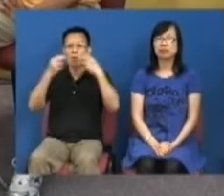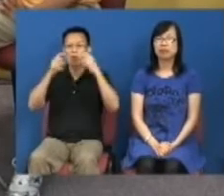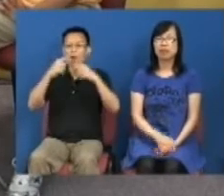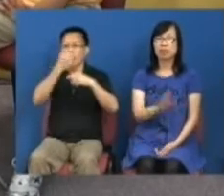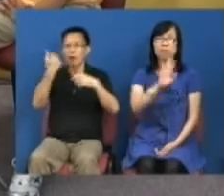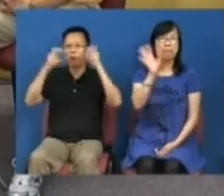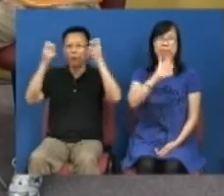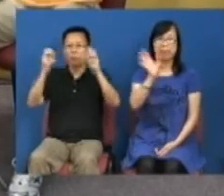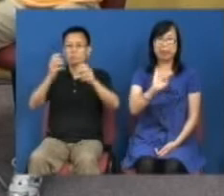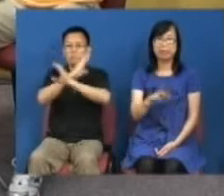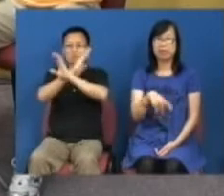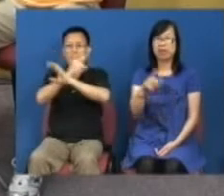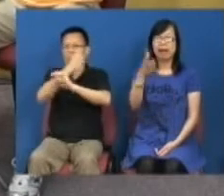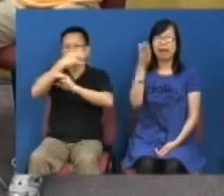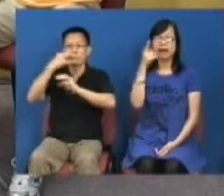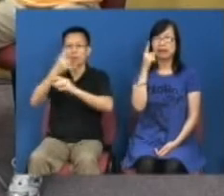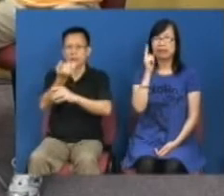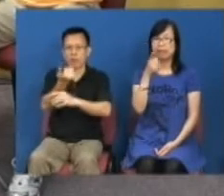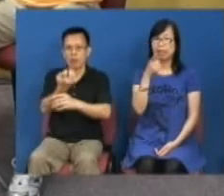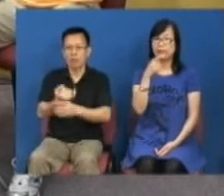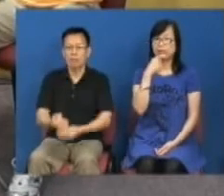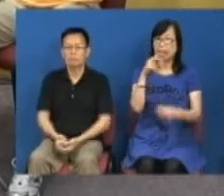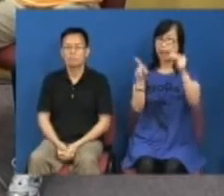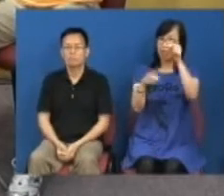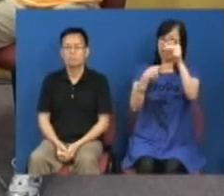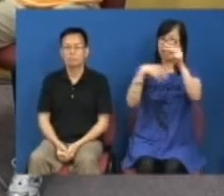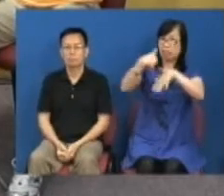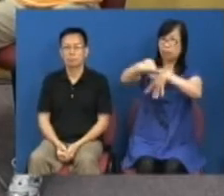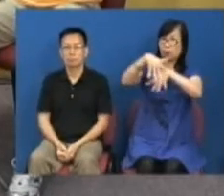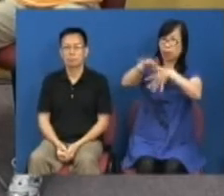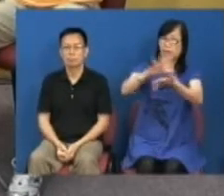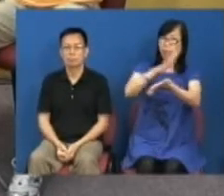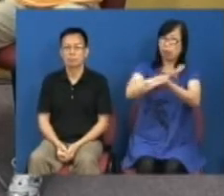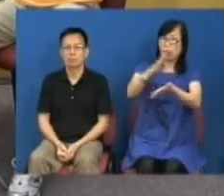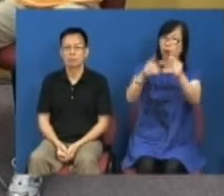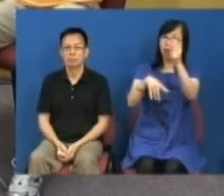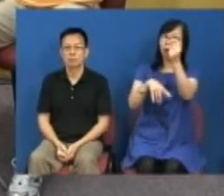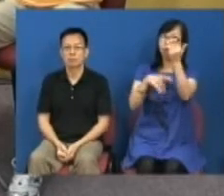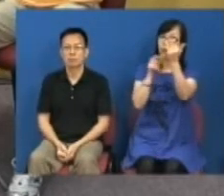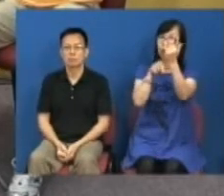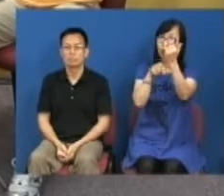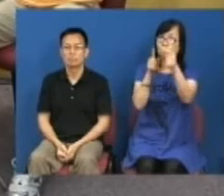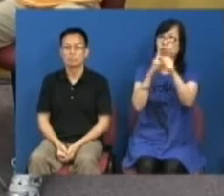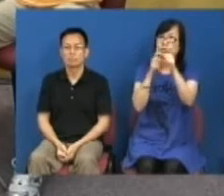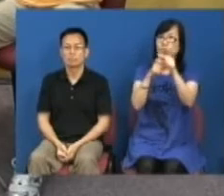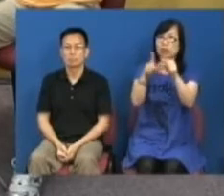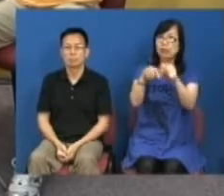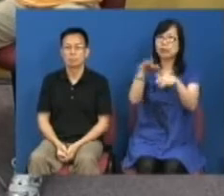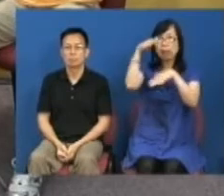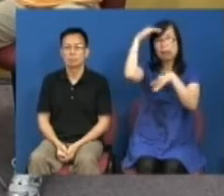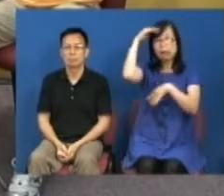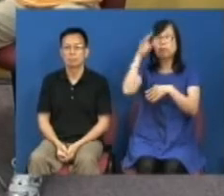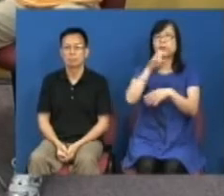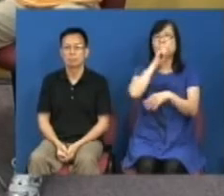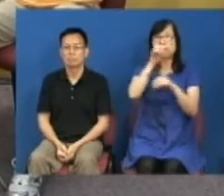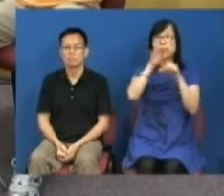不能叫在就车游行每年大约6月中左右警方便会